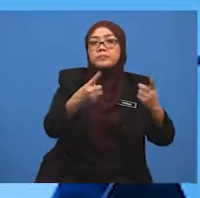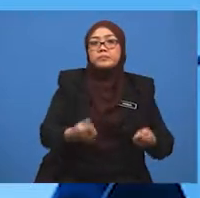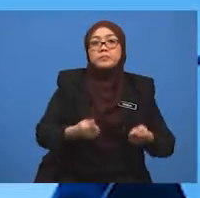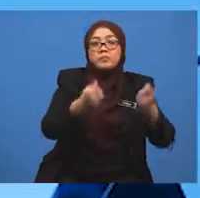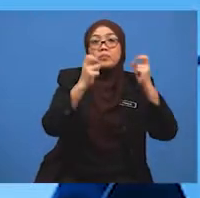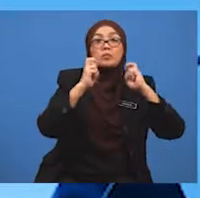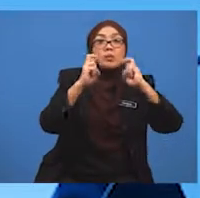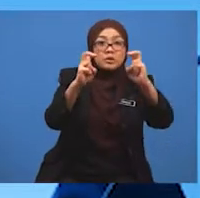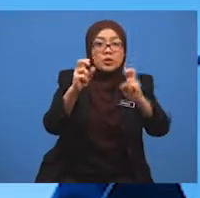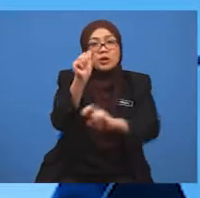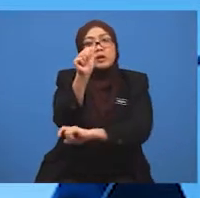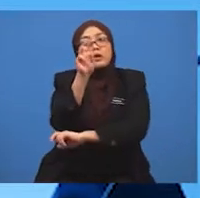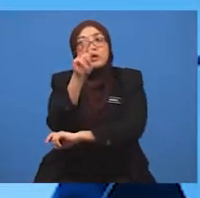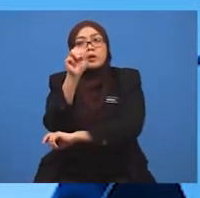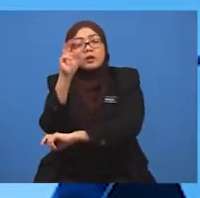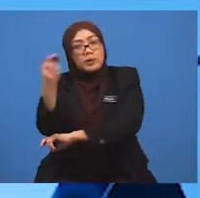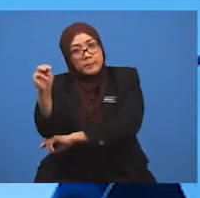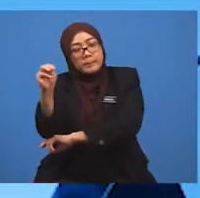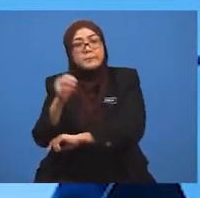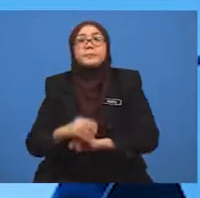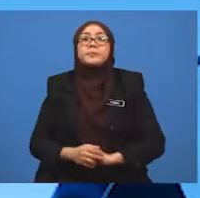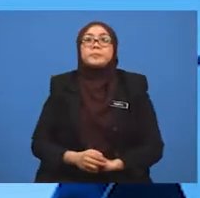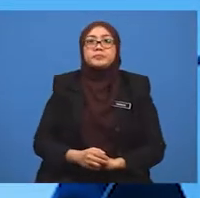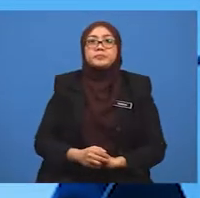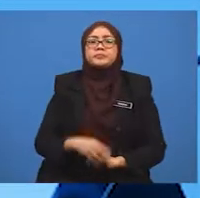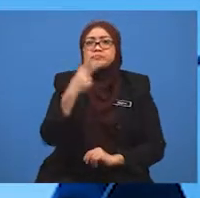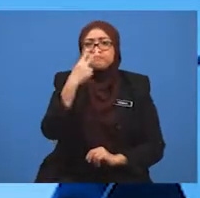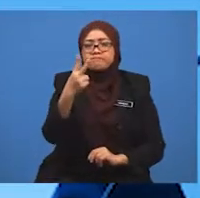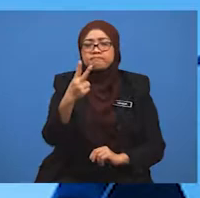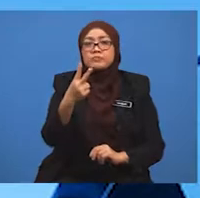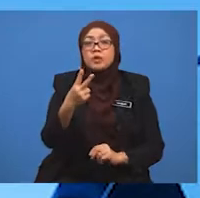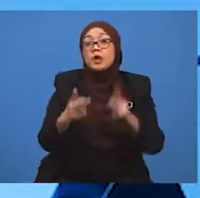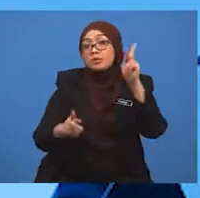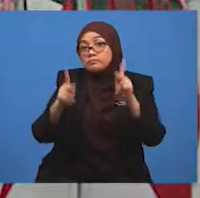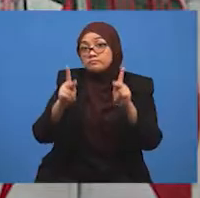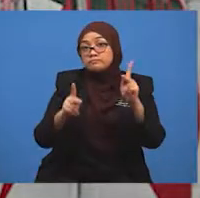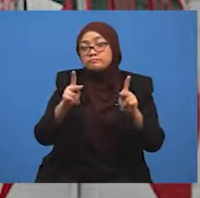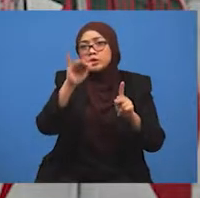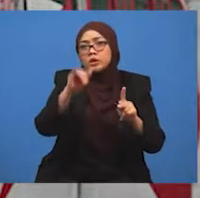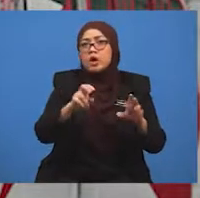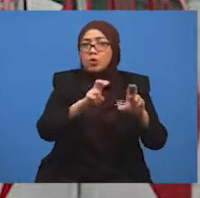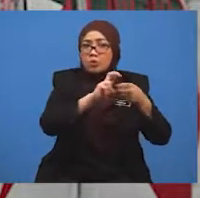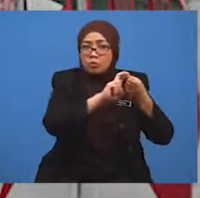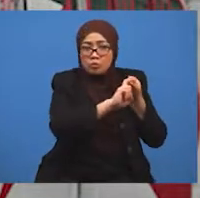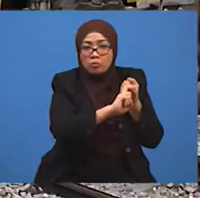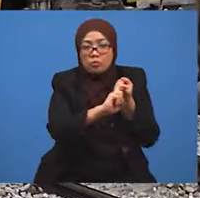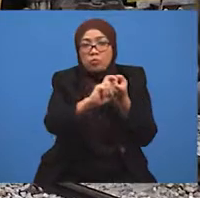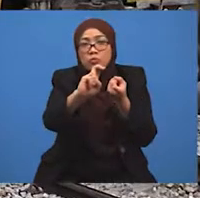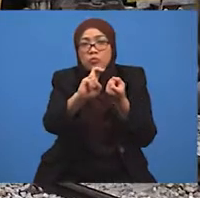Antara pengangkutan yang menggunakan ril bersepadu ialah monorail,